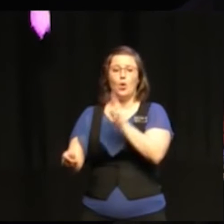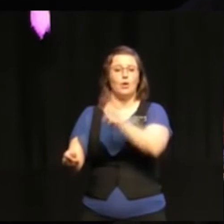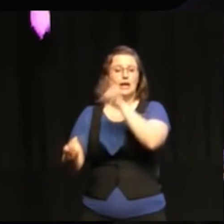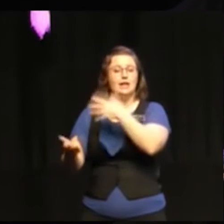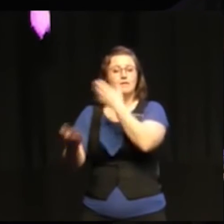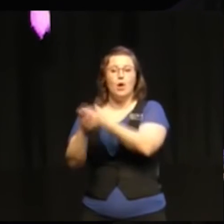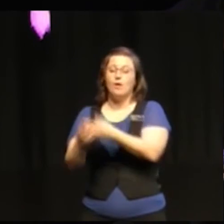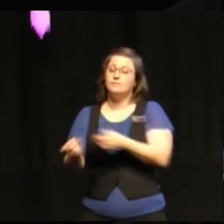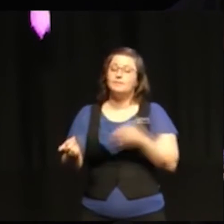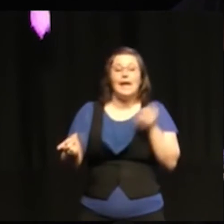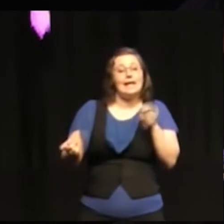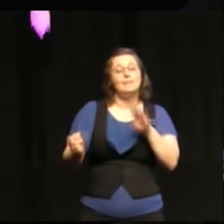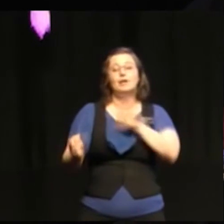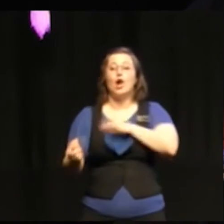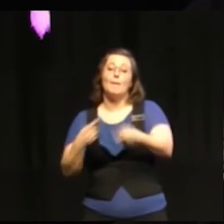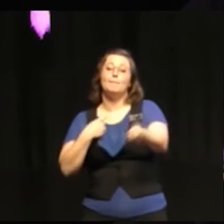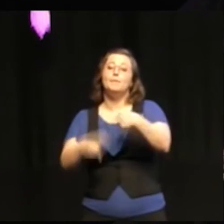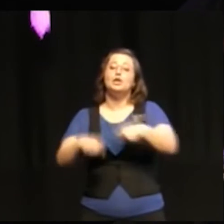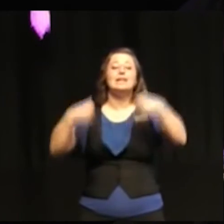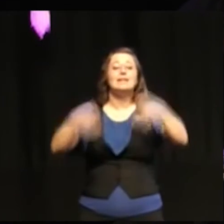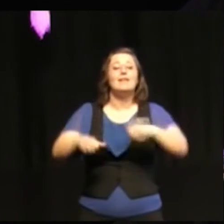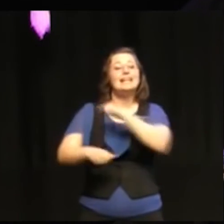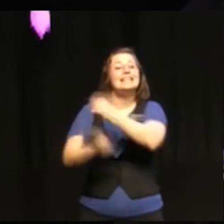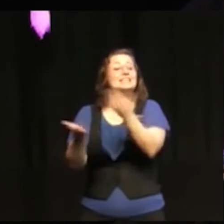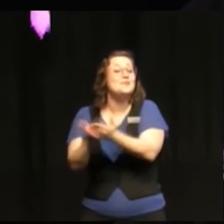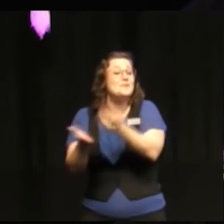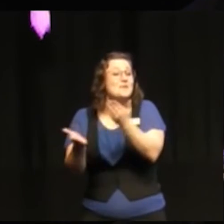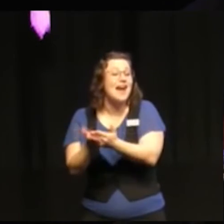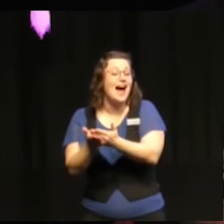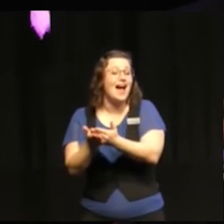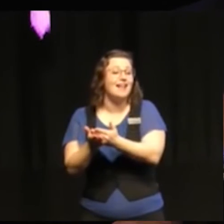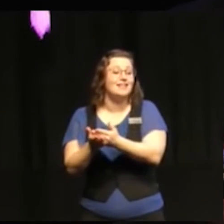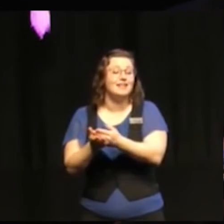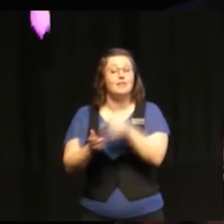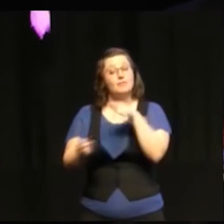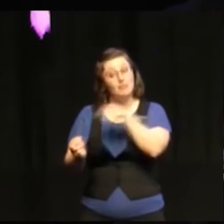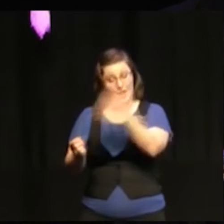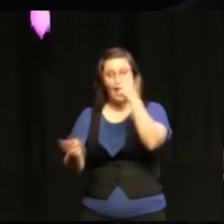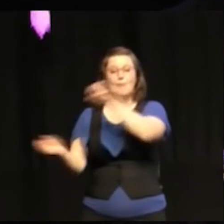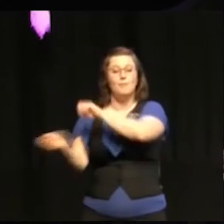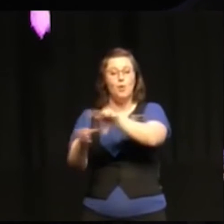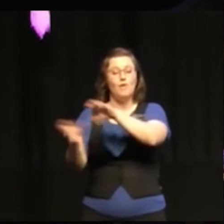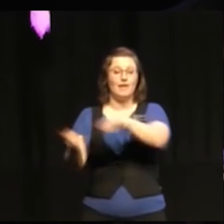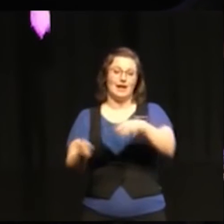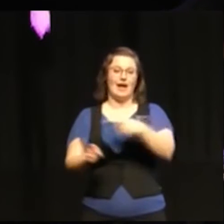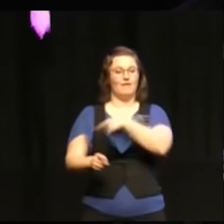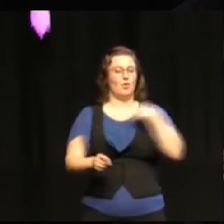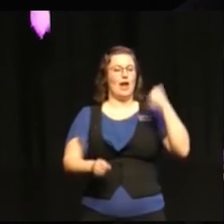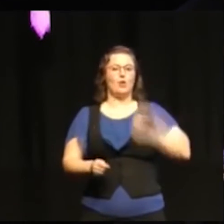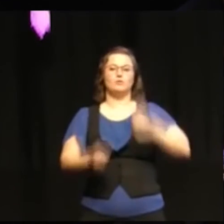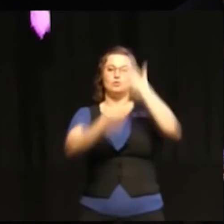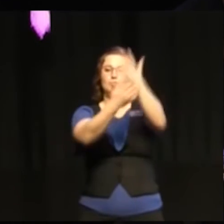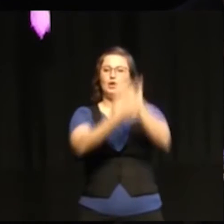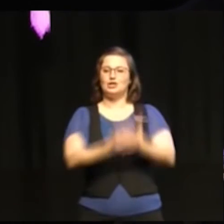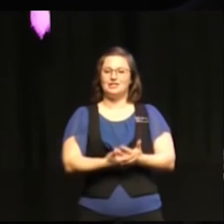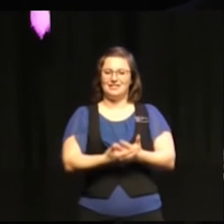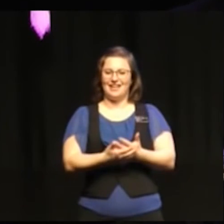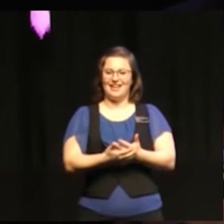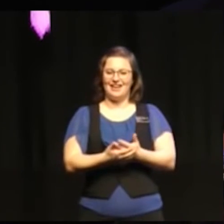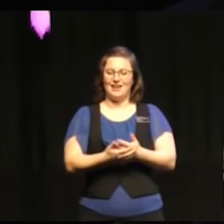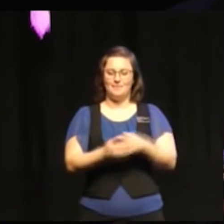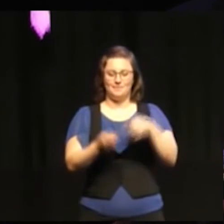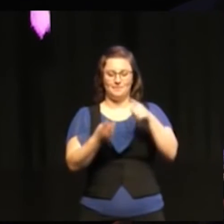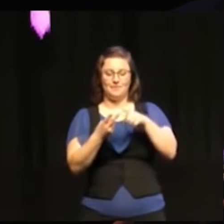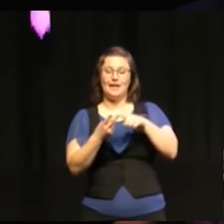ha en bytesbutik i skolan som då skulle kunna påverka konsumtionsmönster att ha en klimatskol